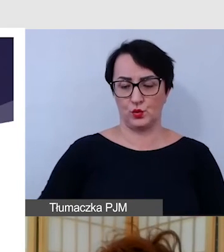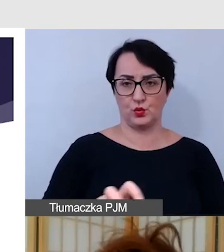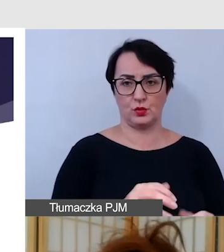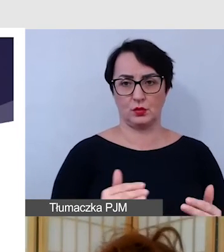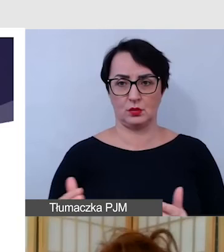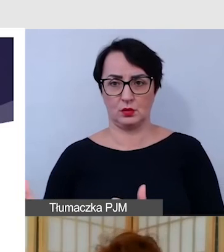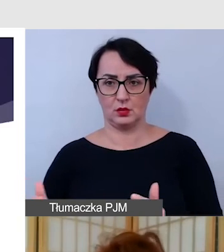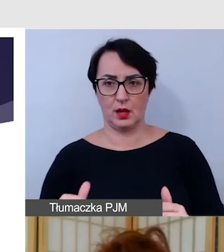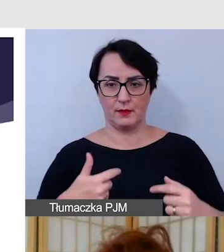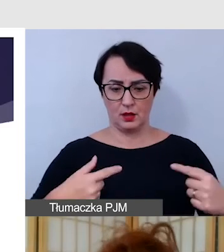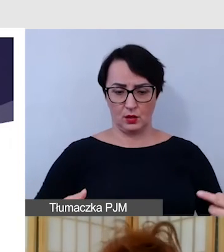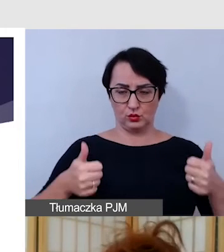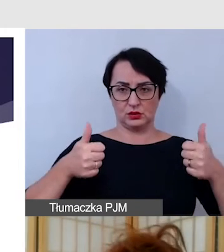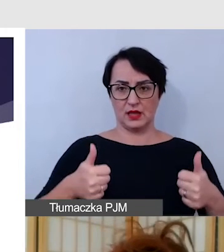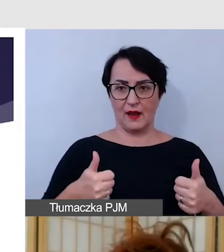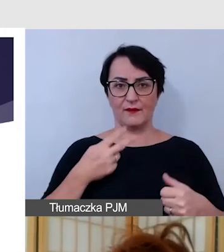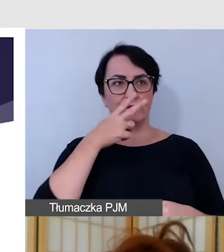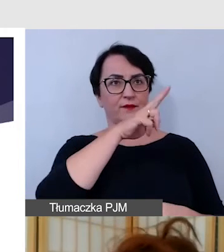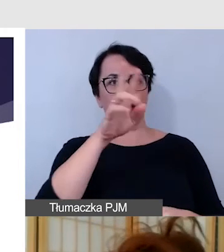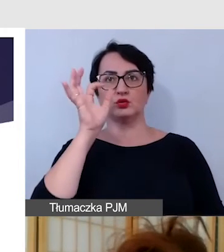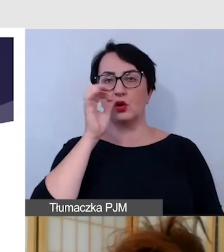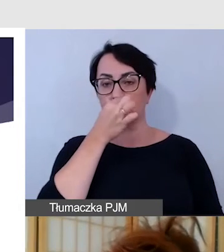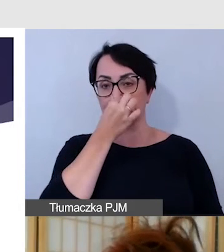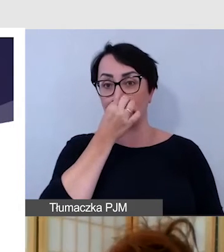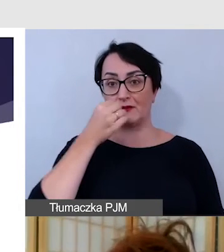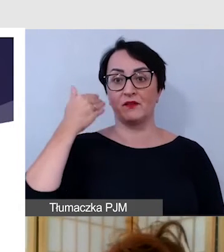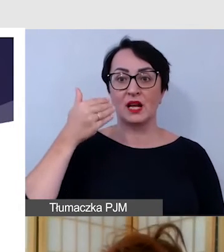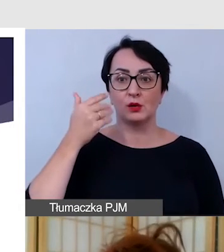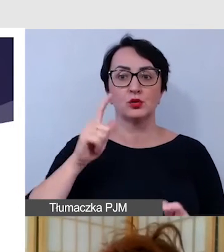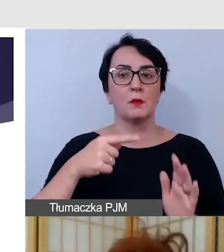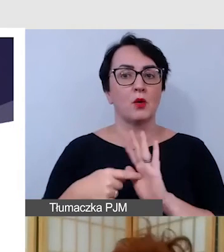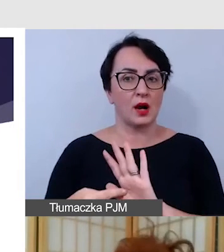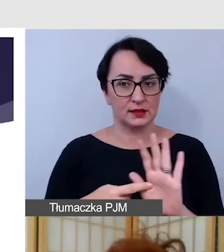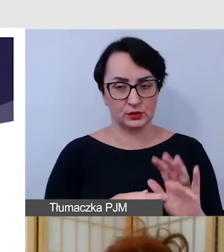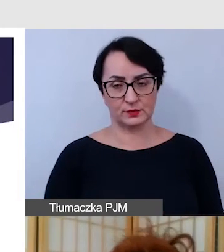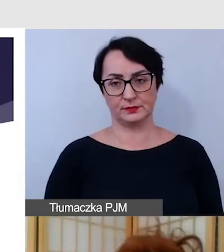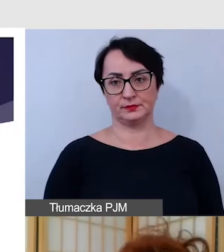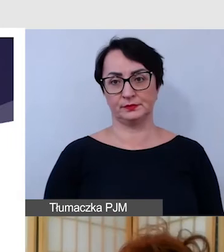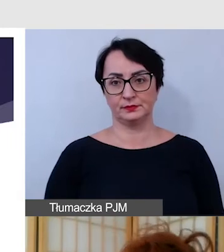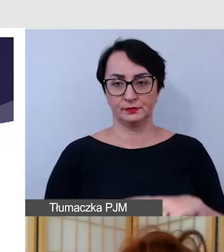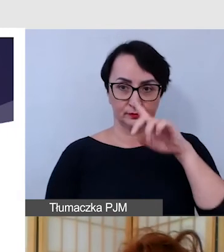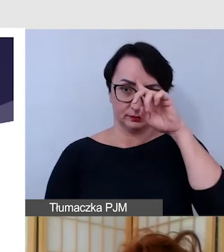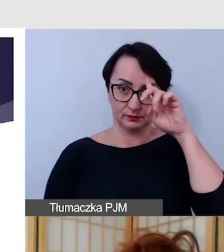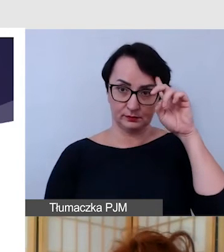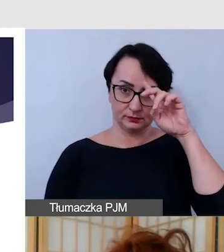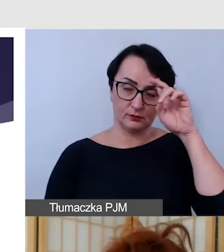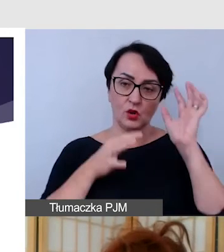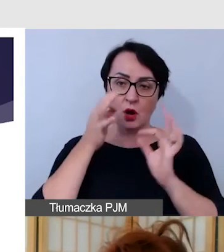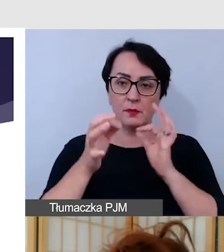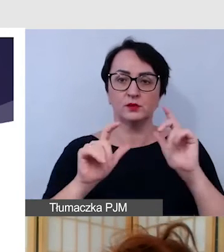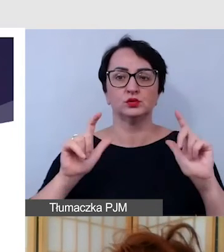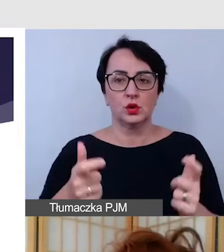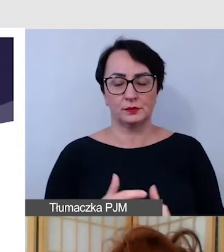odpowiednio się ustawić i dobrze widzieć, co będzie wykładowca przygotowywał, co będzie pokazywał, co będzie omawiał.